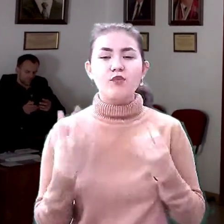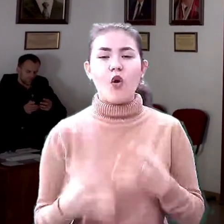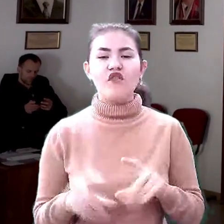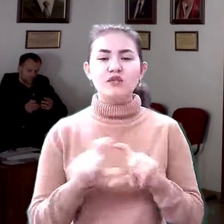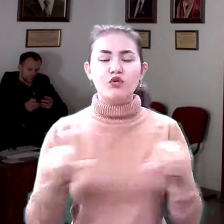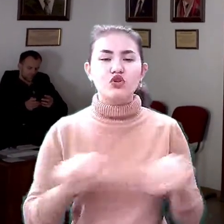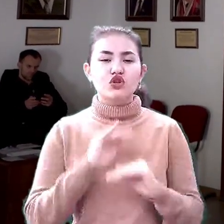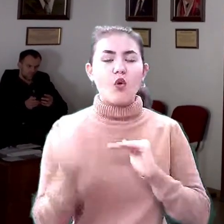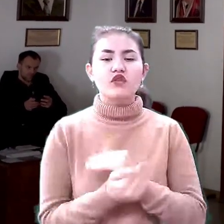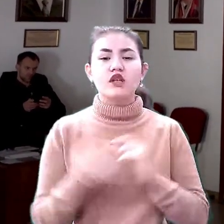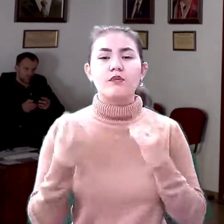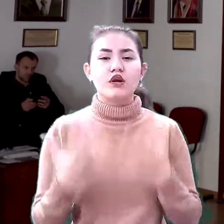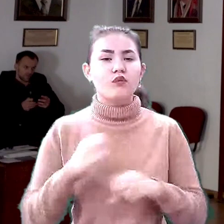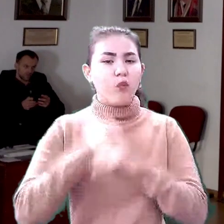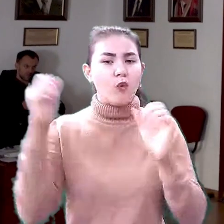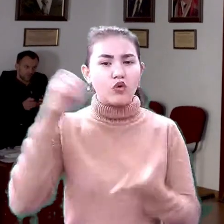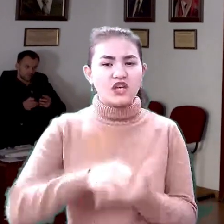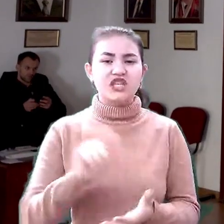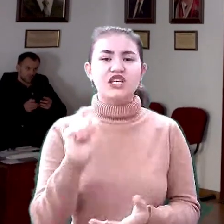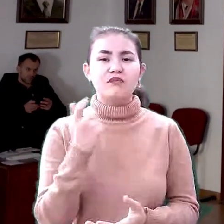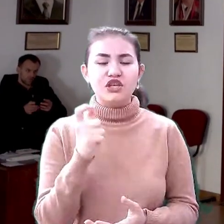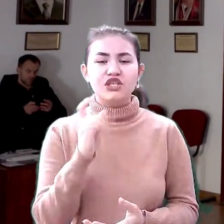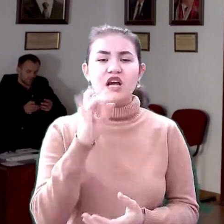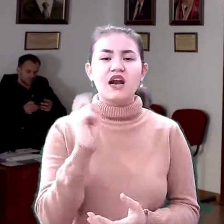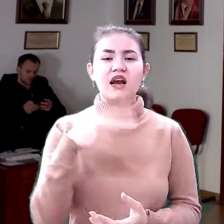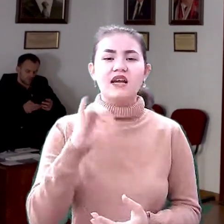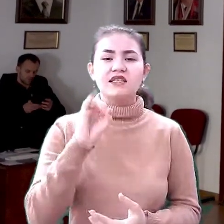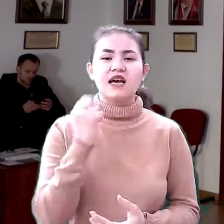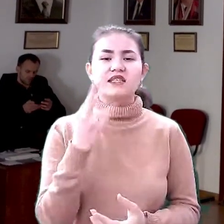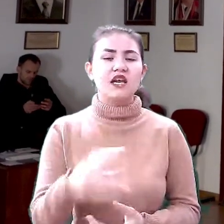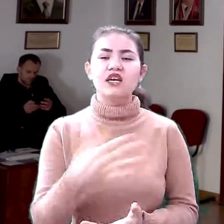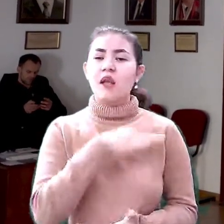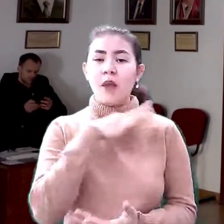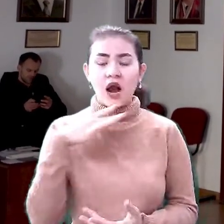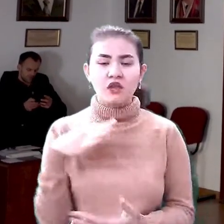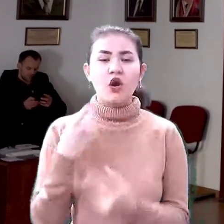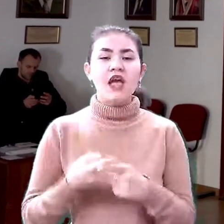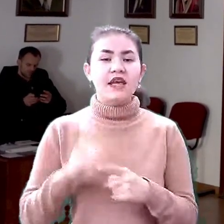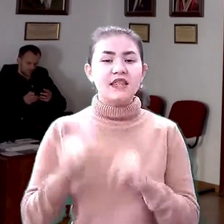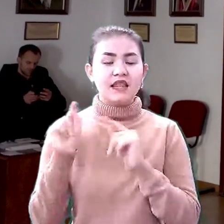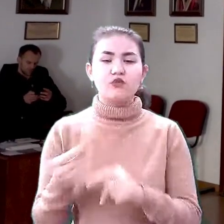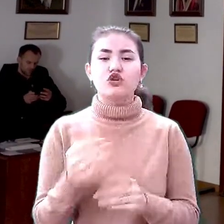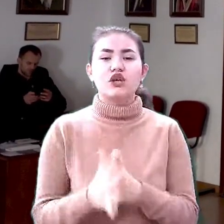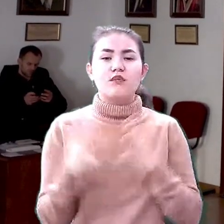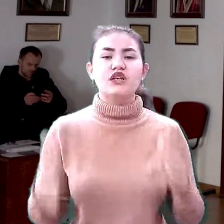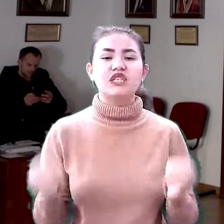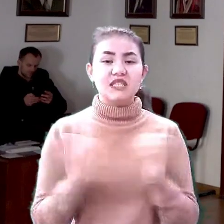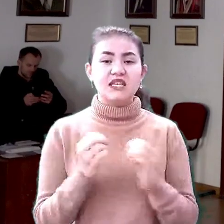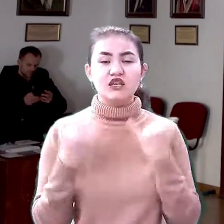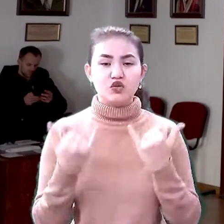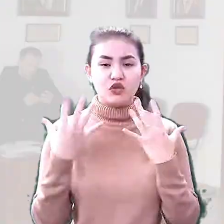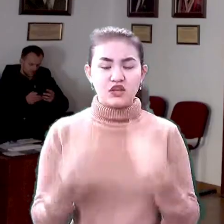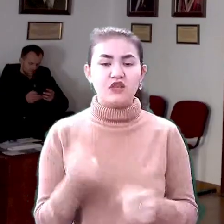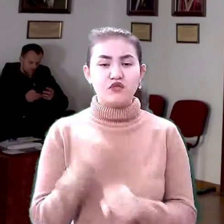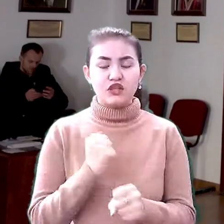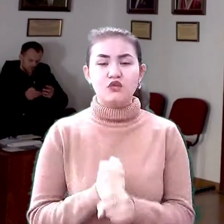на випадок бомбового враження, хімічно, радіаційно і так далі. Їх не так багато, тобто там трошки більше десяти на сьогоднішній день їх функціонує, вони досить